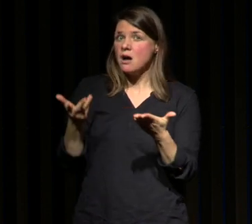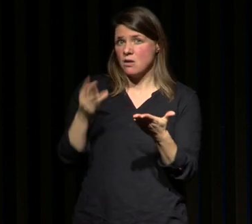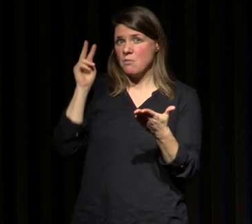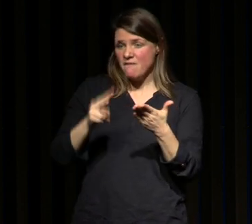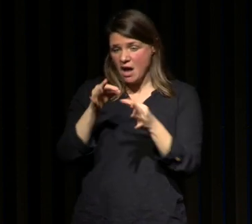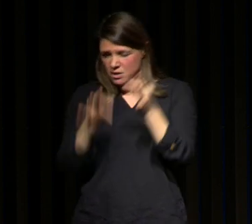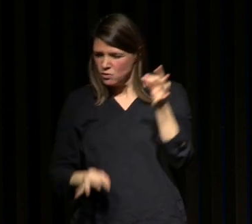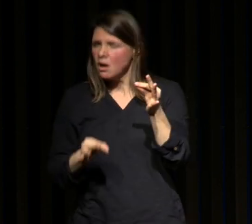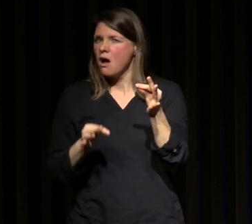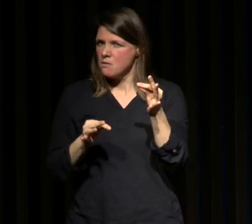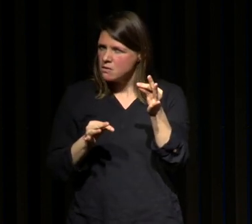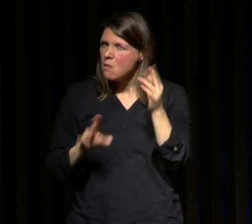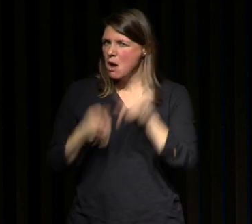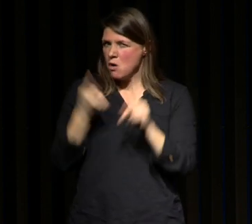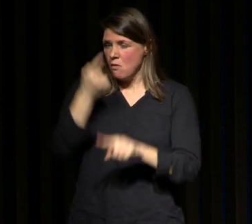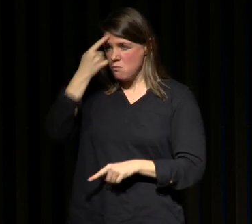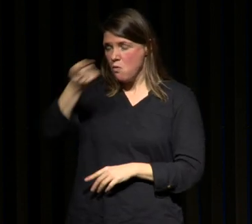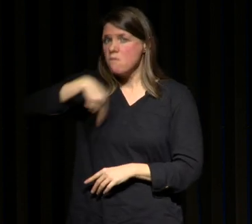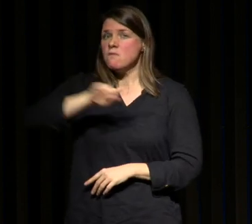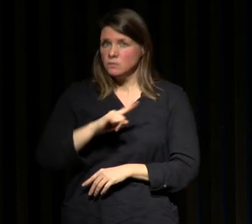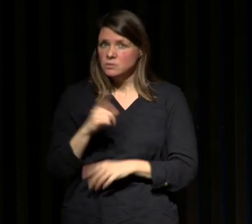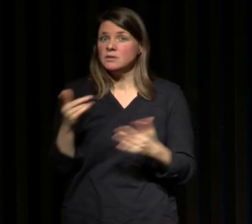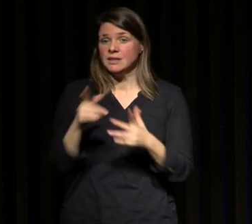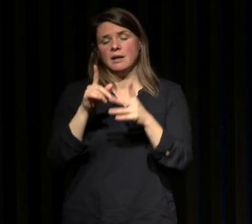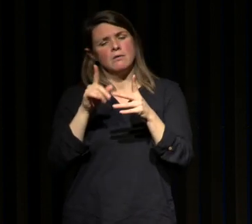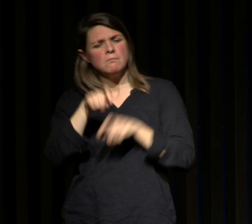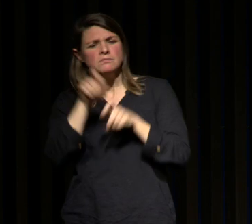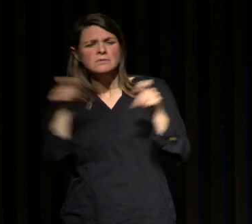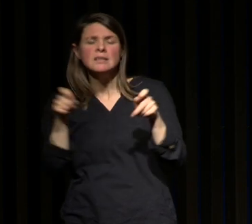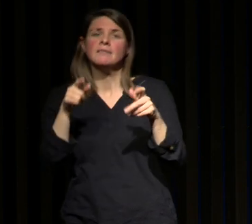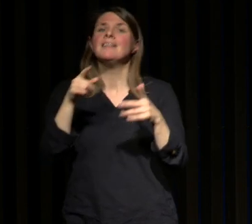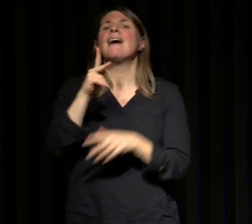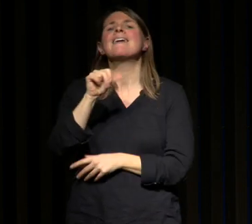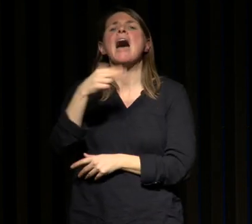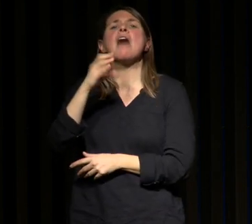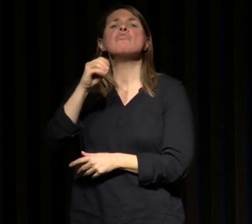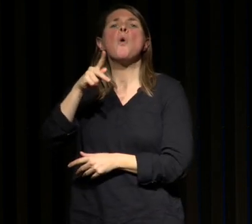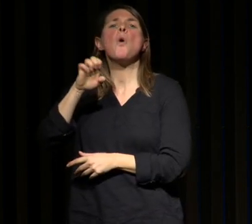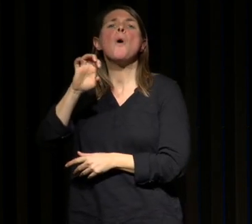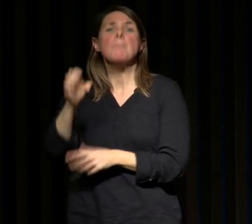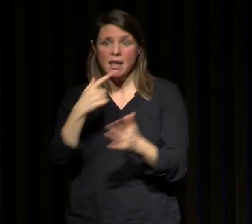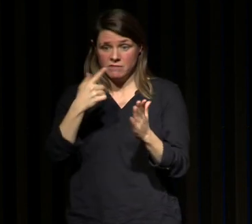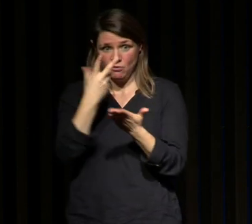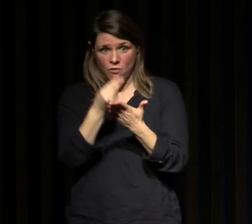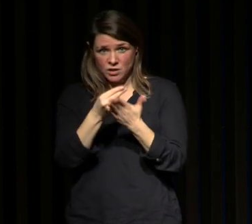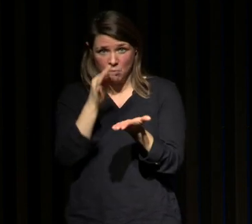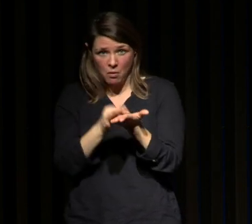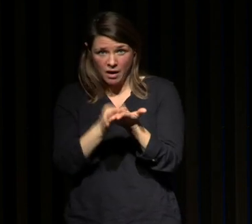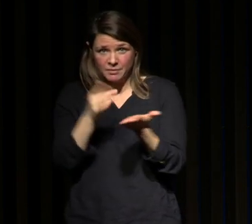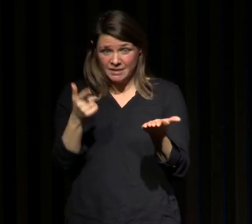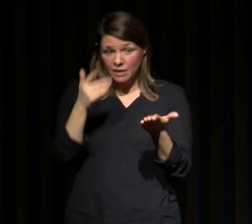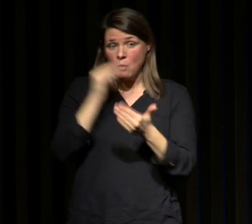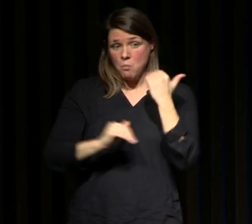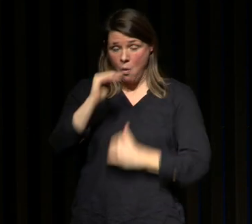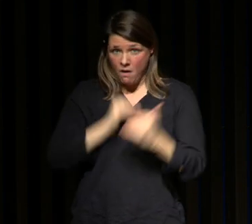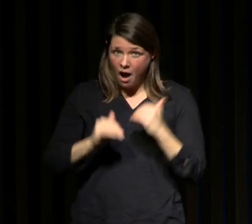résultats on a pu analyser à partir de notre application gratuite Canopée en fait les effets du programme anti-fatigue